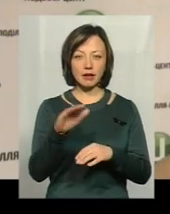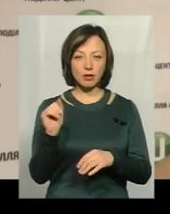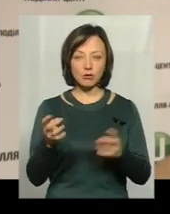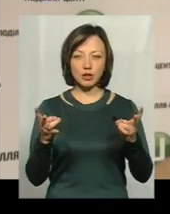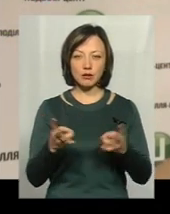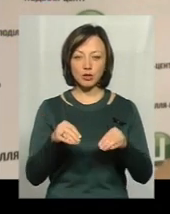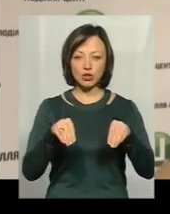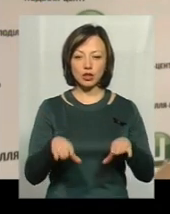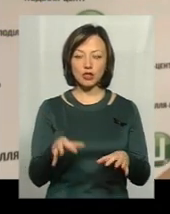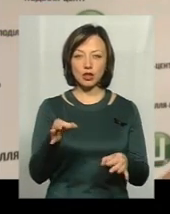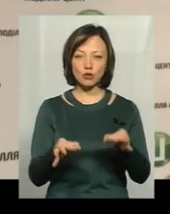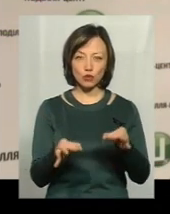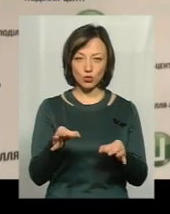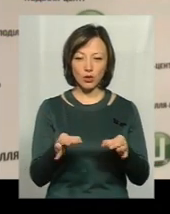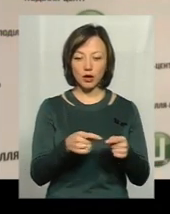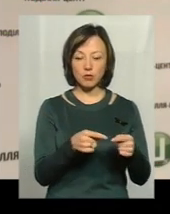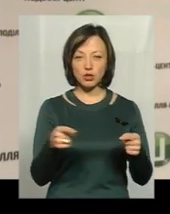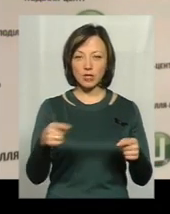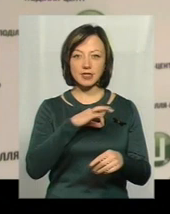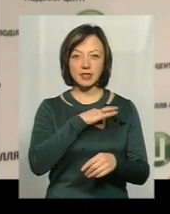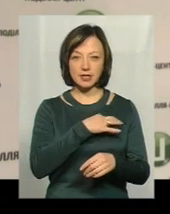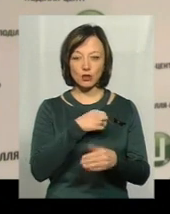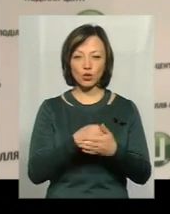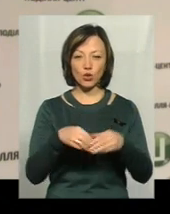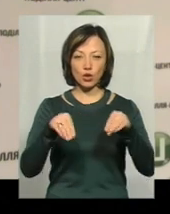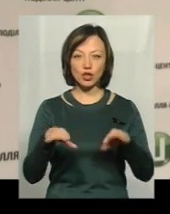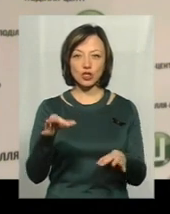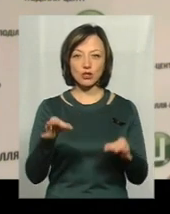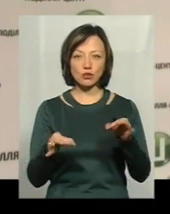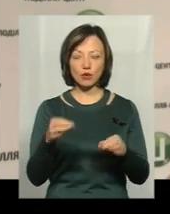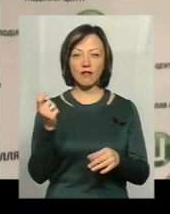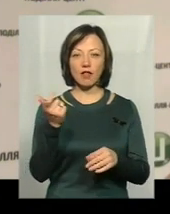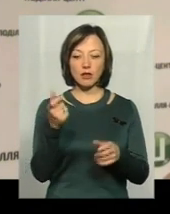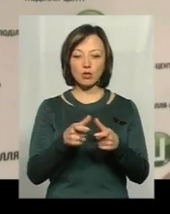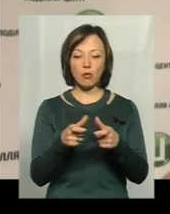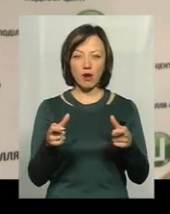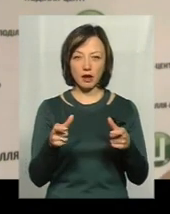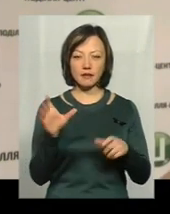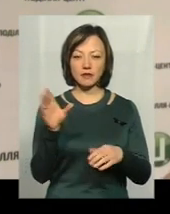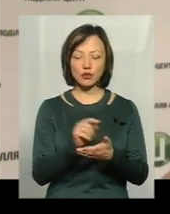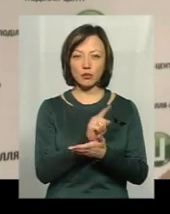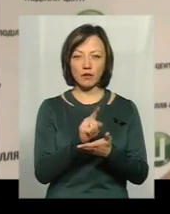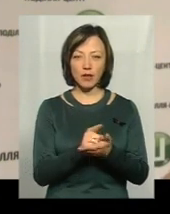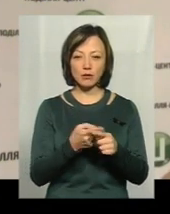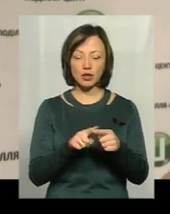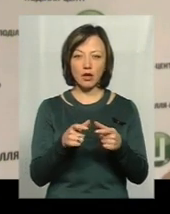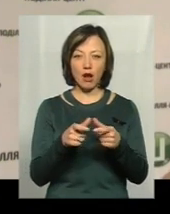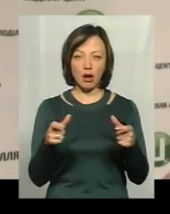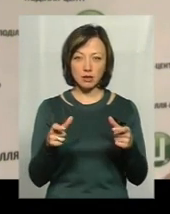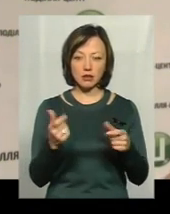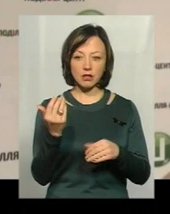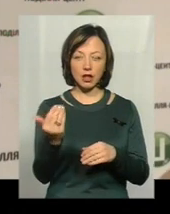потрібне рішення суду. Під час слідства і до рішення суду власником картки і всі зобов'язання по цій картці